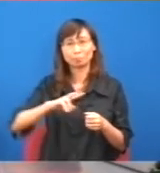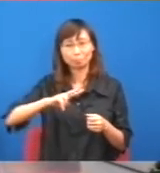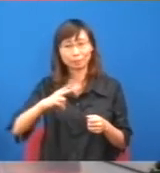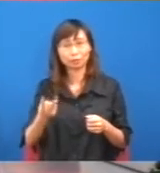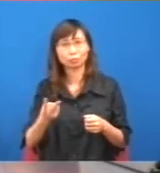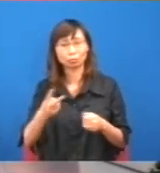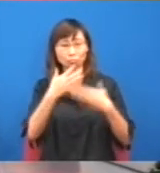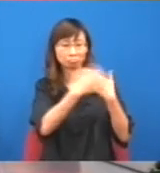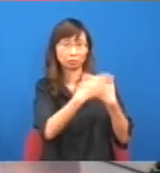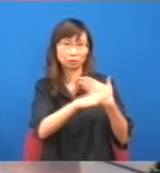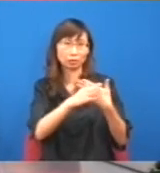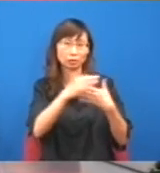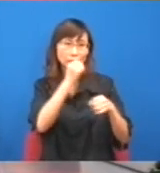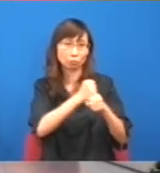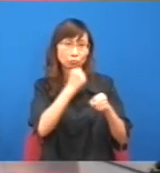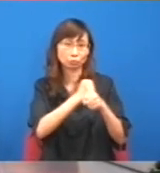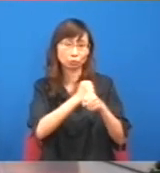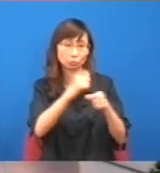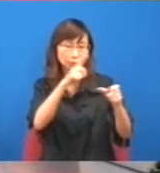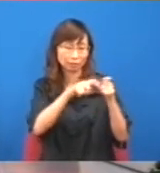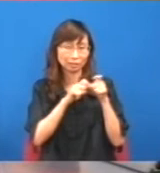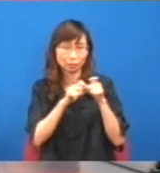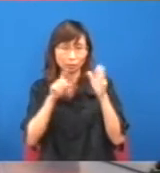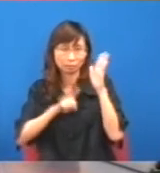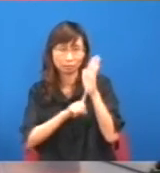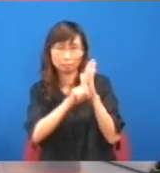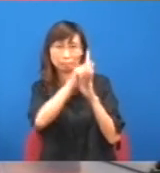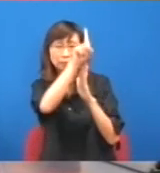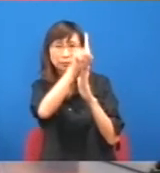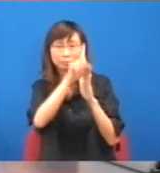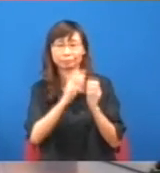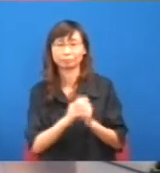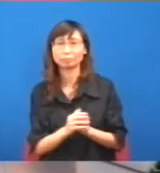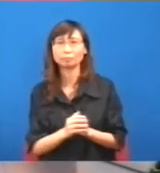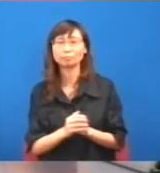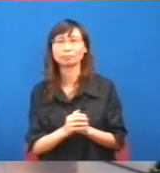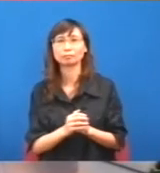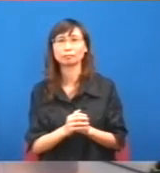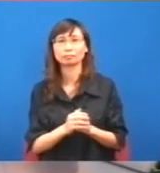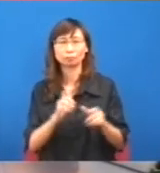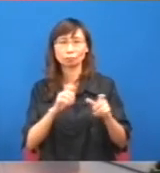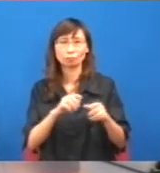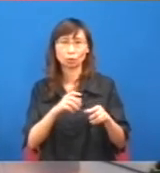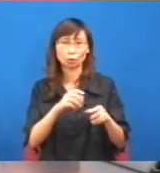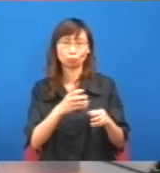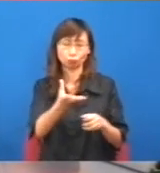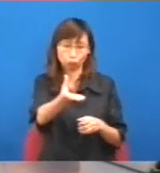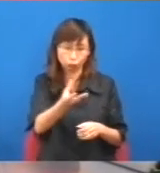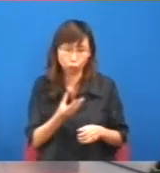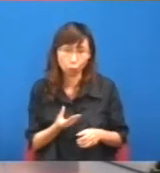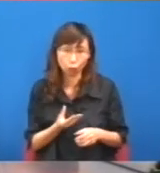種的工資向上推,其實這個也是,就是拿最低工資其中一個,